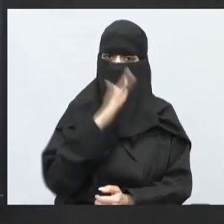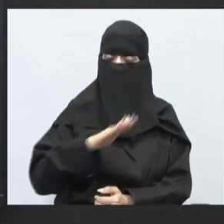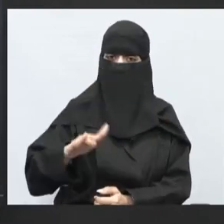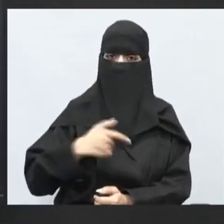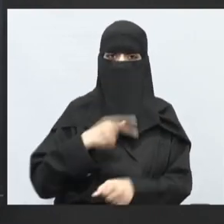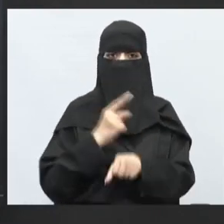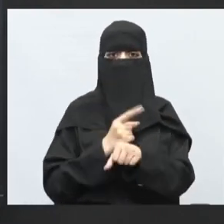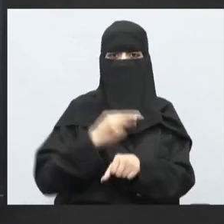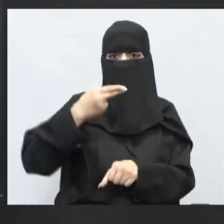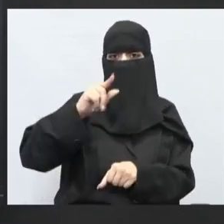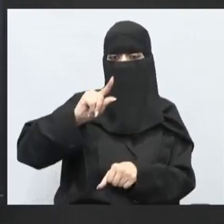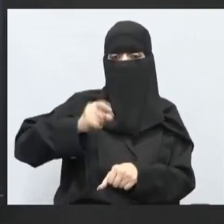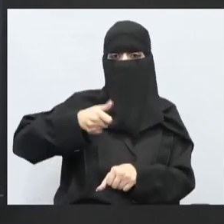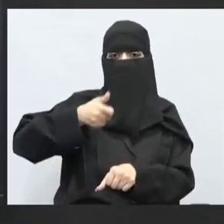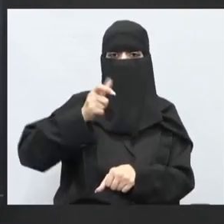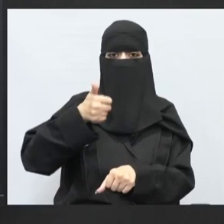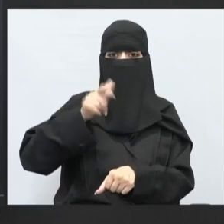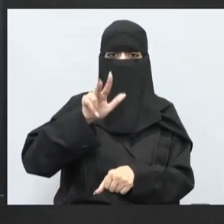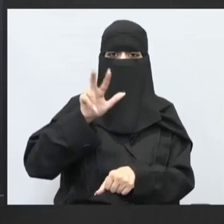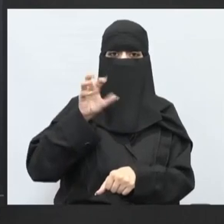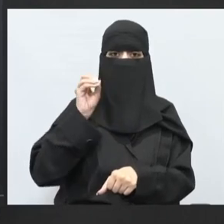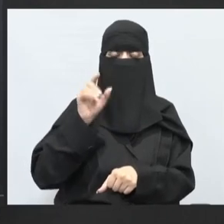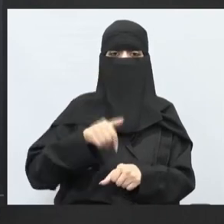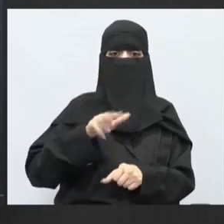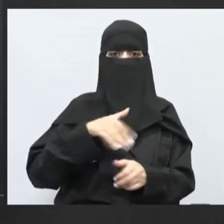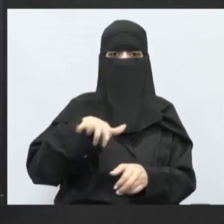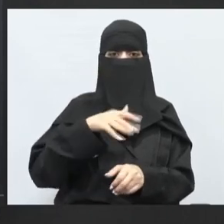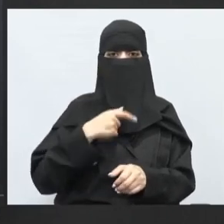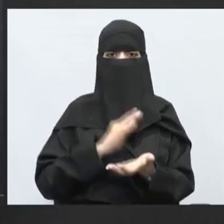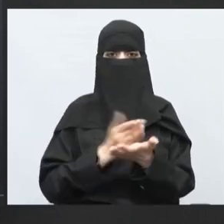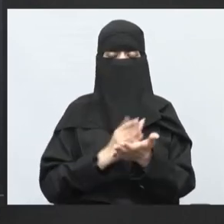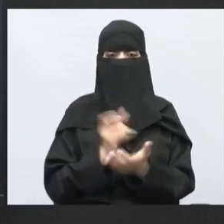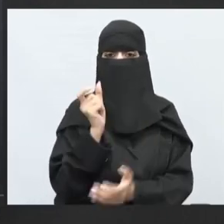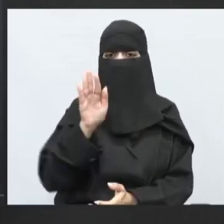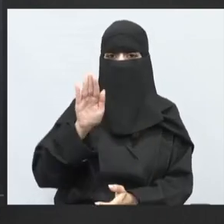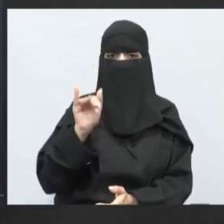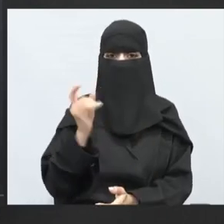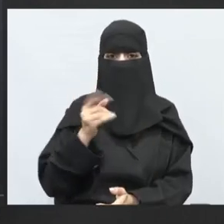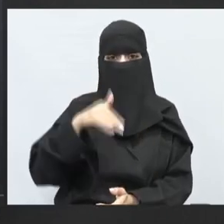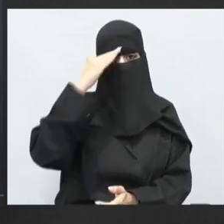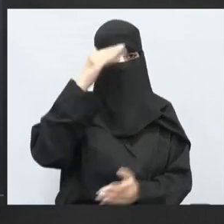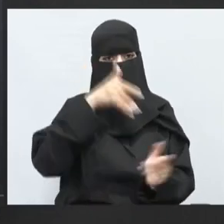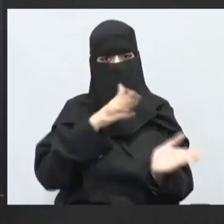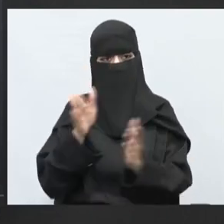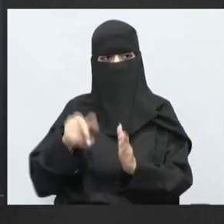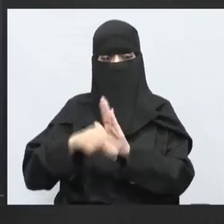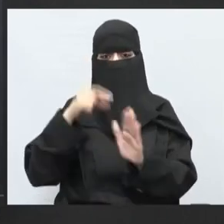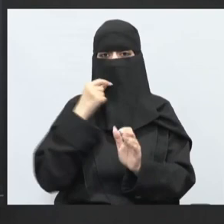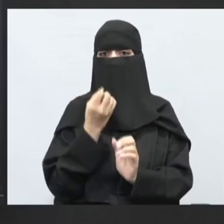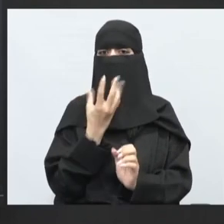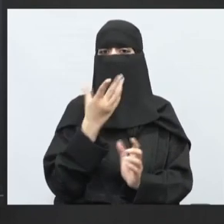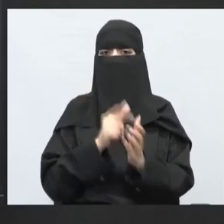أنا معاكم عبدالله الاشتيد وترافقني بلغة الإشارة لأستاذ نسرين النصار نرحب بكم في هذا الدرس